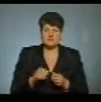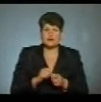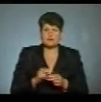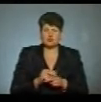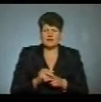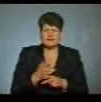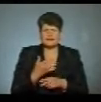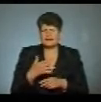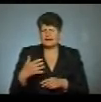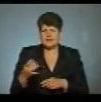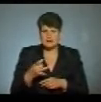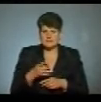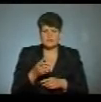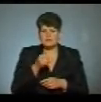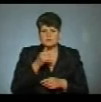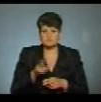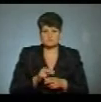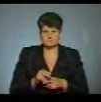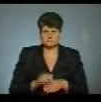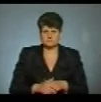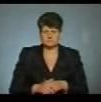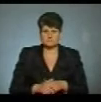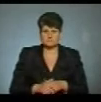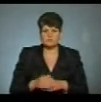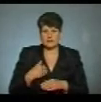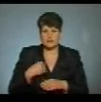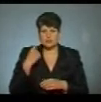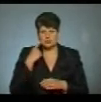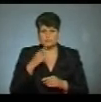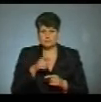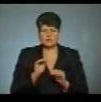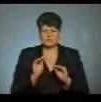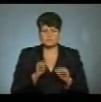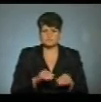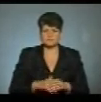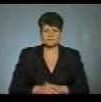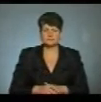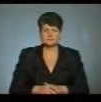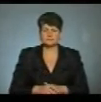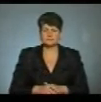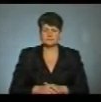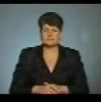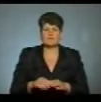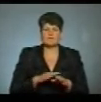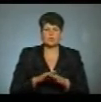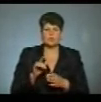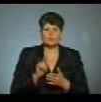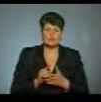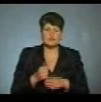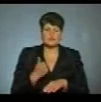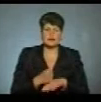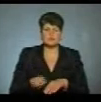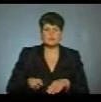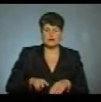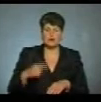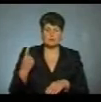декілька разів, і вона не піддається ремонту. І я думаю, що ми її там туди помістимо. Виконувачка обов'язків генерального